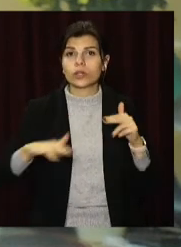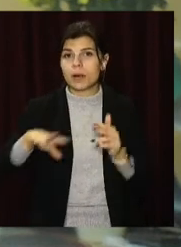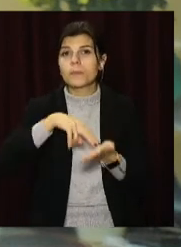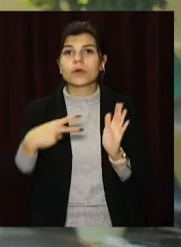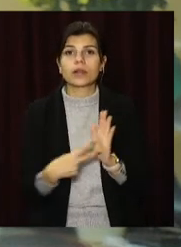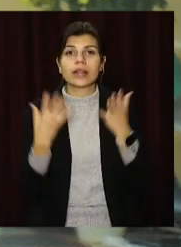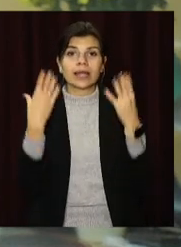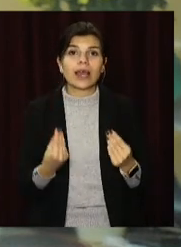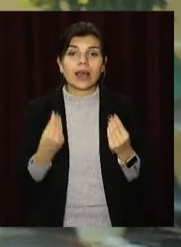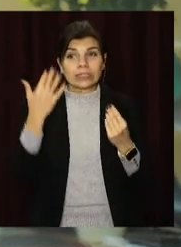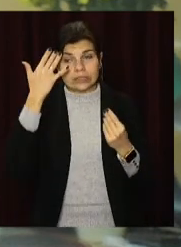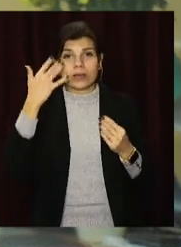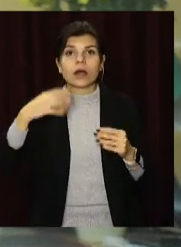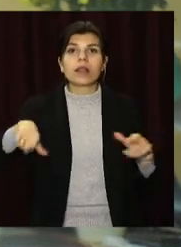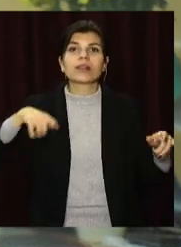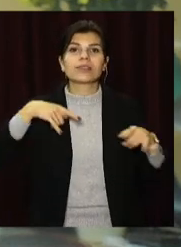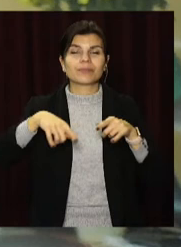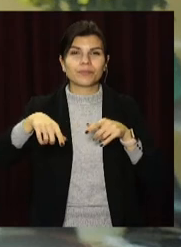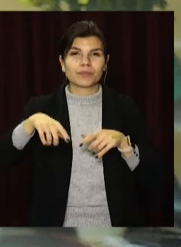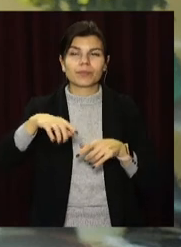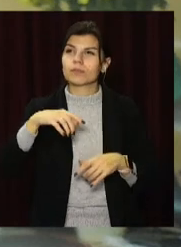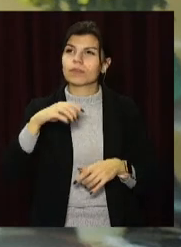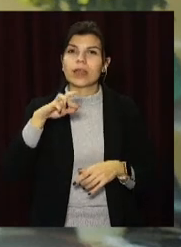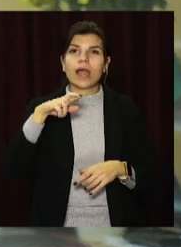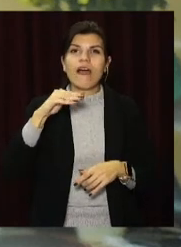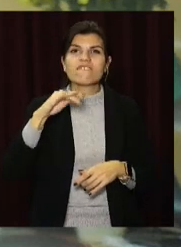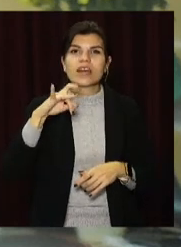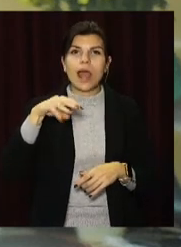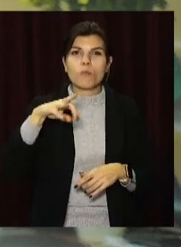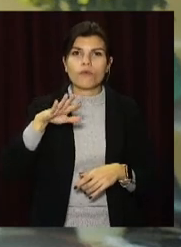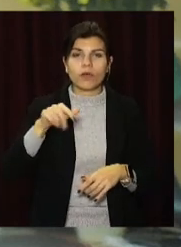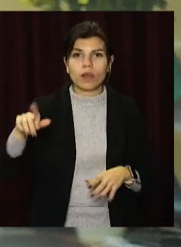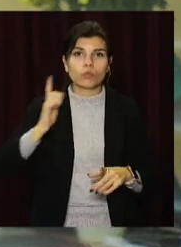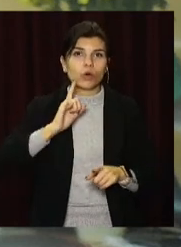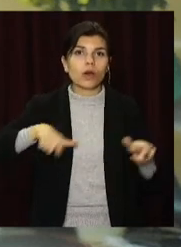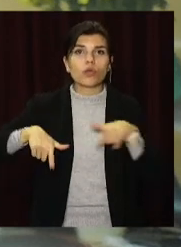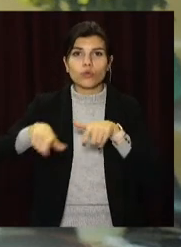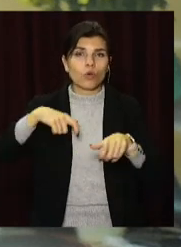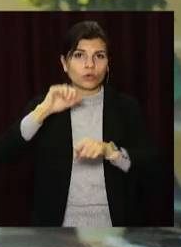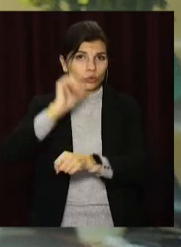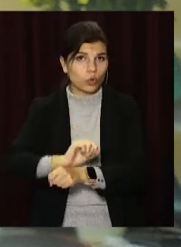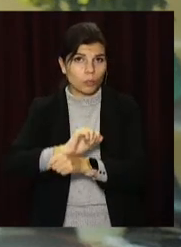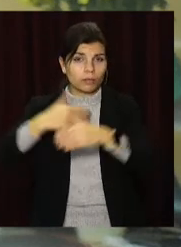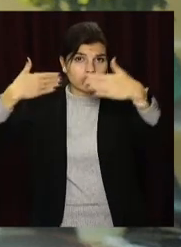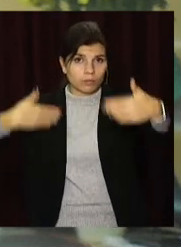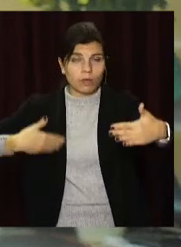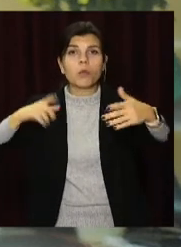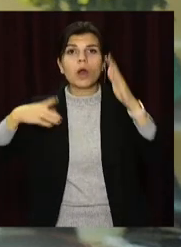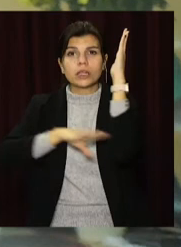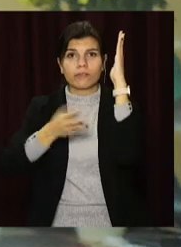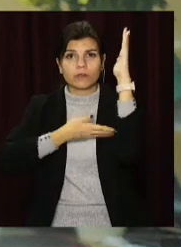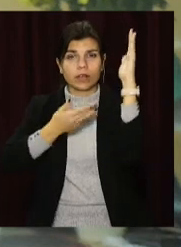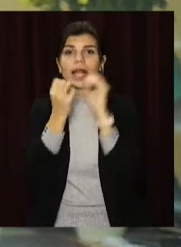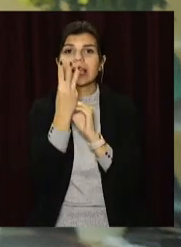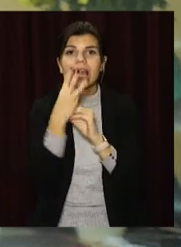планують на день перекрити рух транспорту вулицею Сергія Єфремова. Там видалятимуть аварійні дерева. Пекриття запилановане на